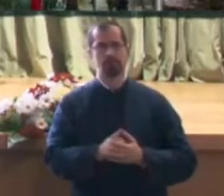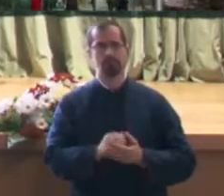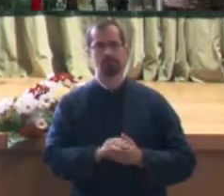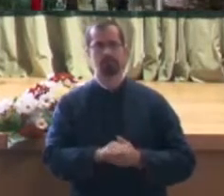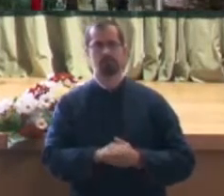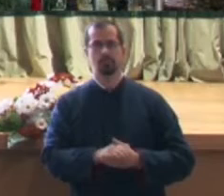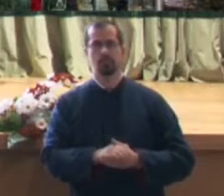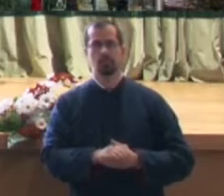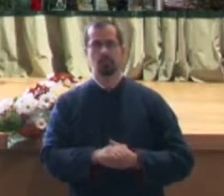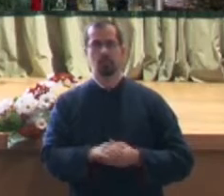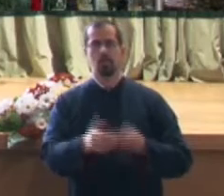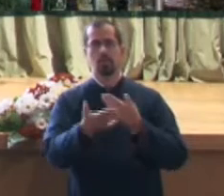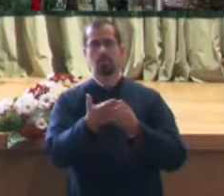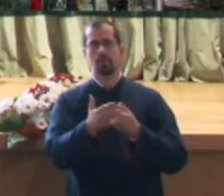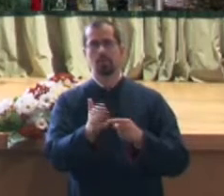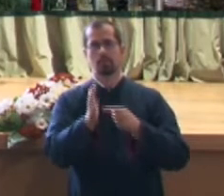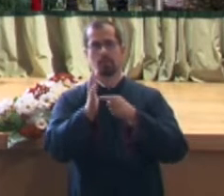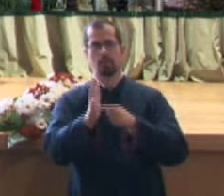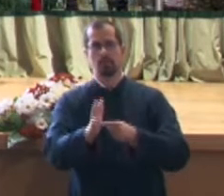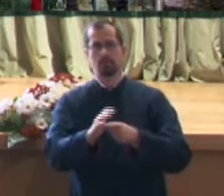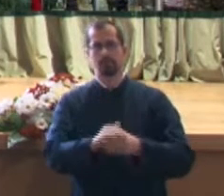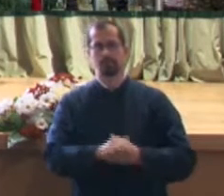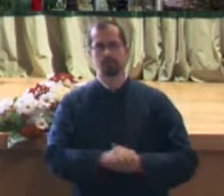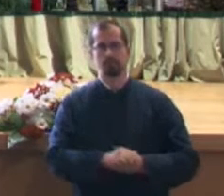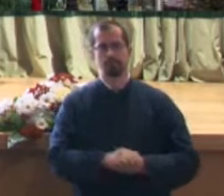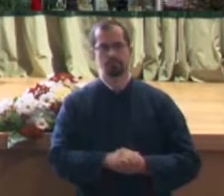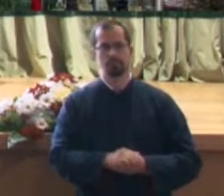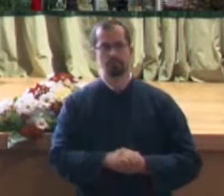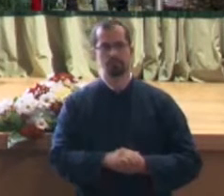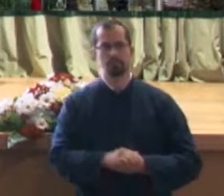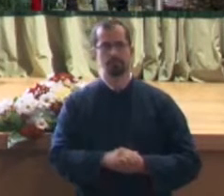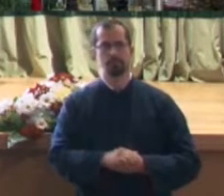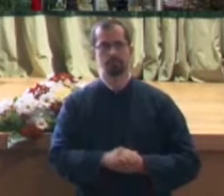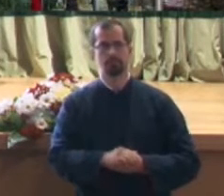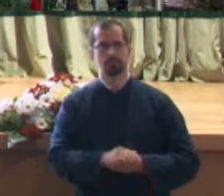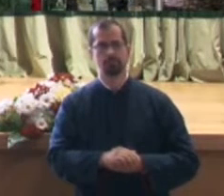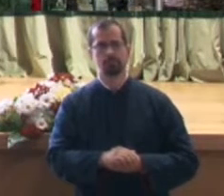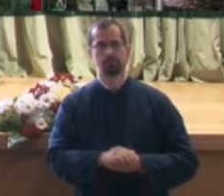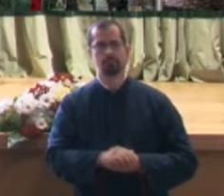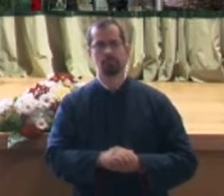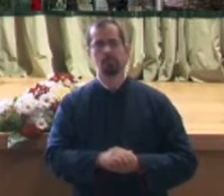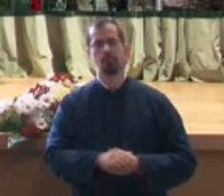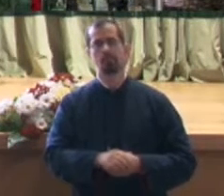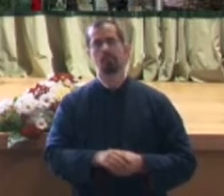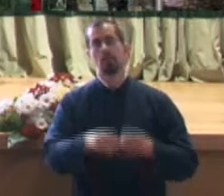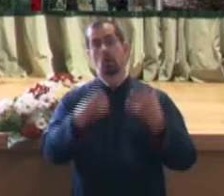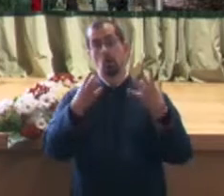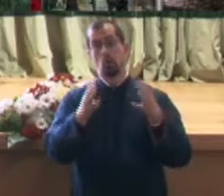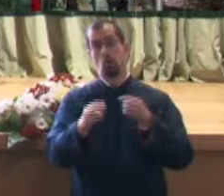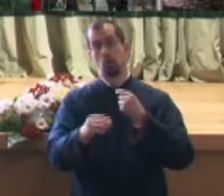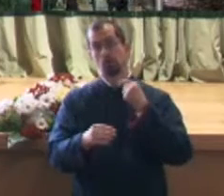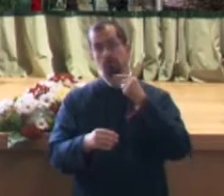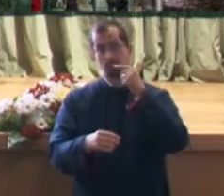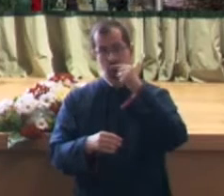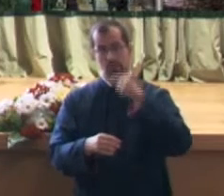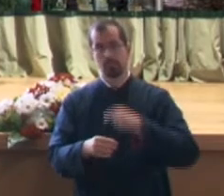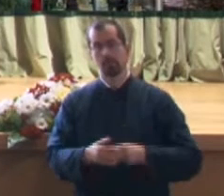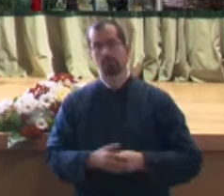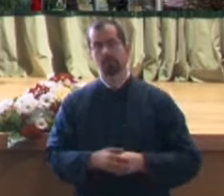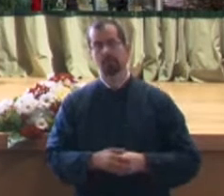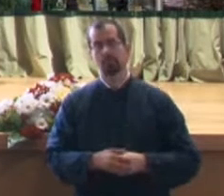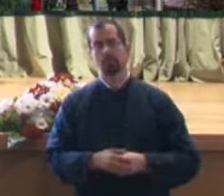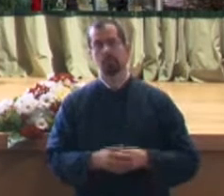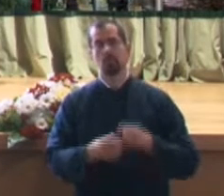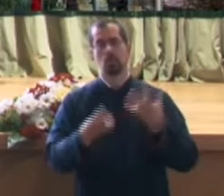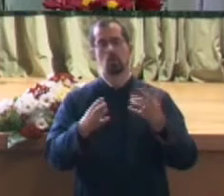fost selectați de către ANAP pentru verificare, probabil va dura ceva mai mult. 9 decembrie, deci mai avem aproape 2 săptămâni de zile,